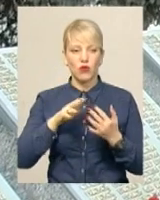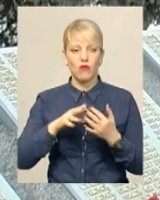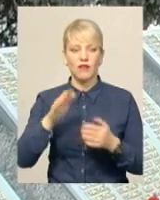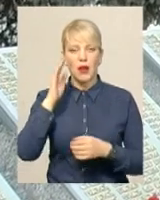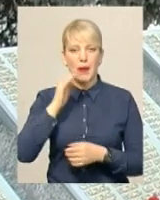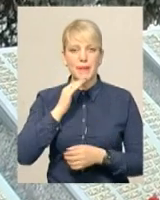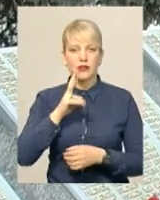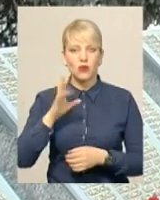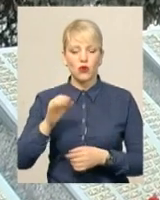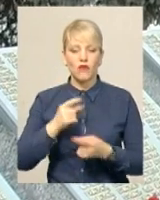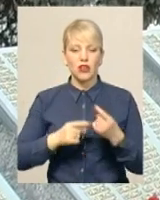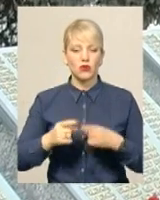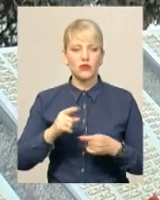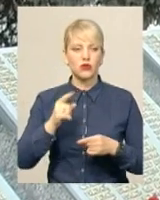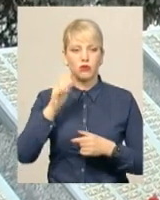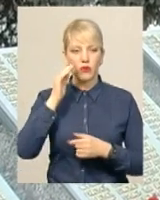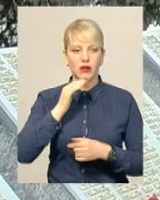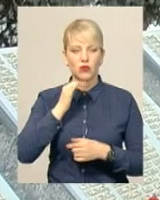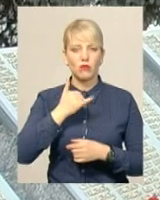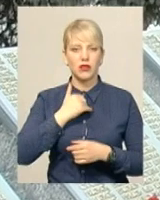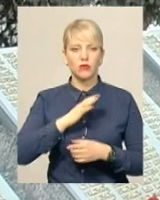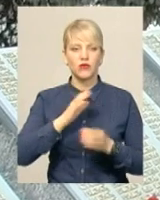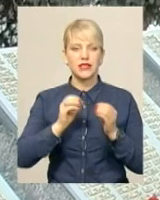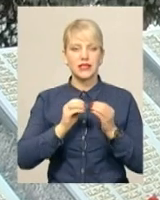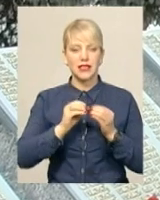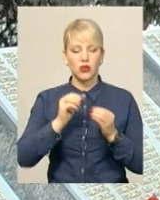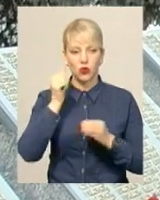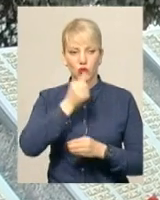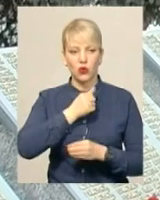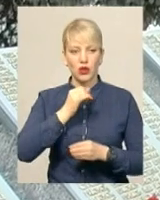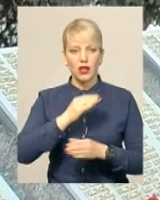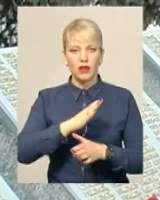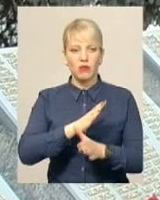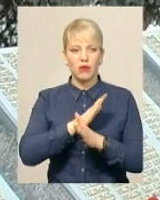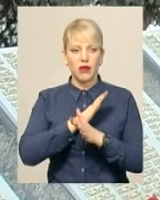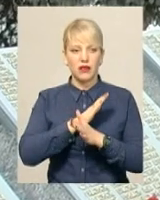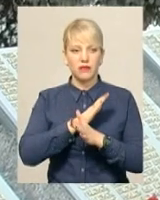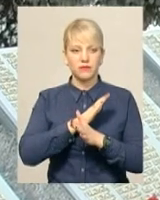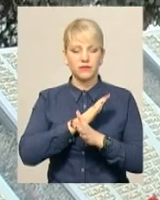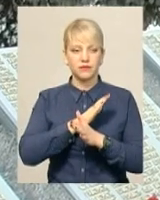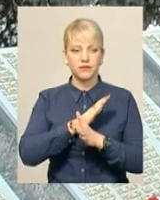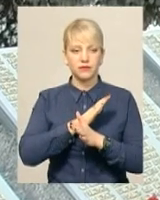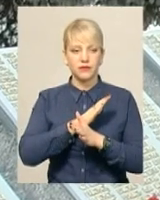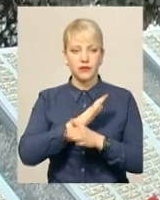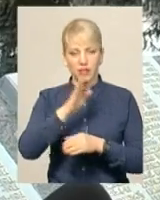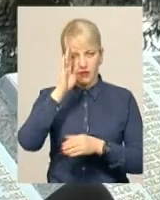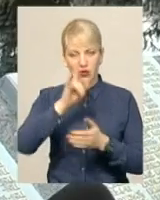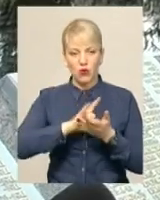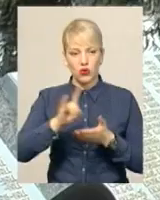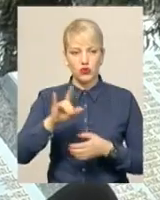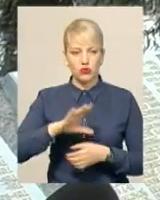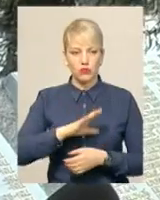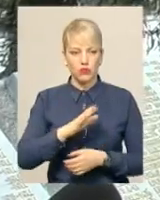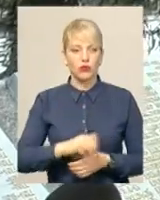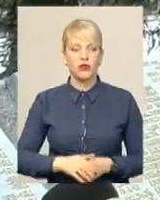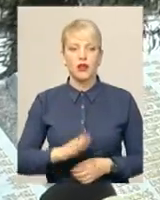вернувся, бо батько в мене був з 10-го року і померив. Він був льотчиком. Батько мій